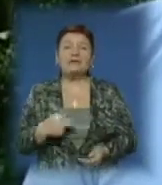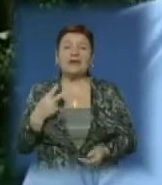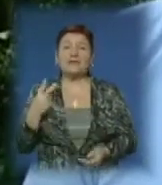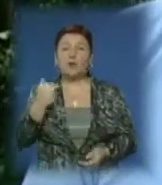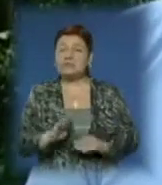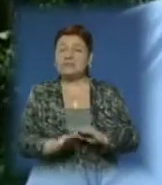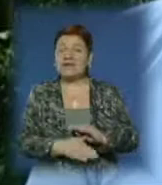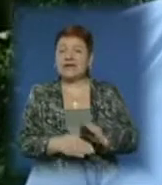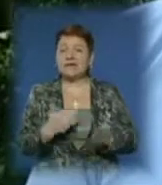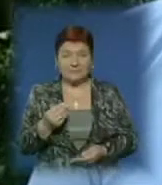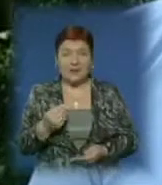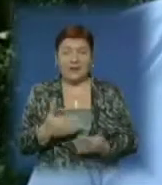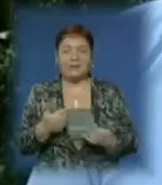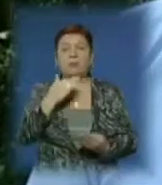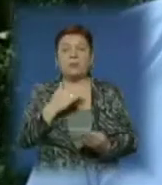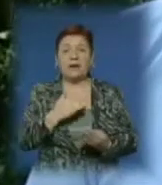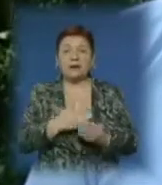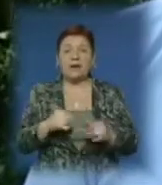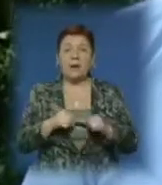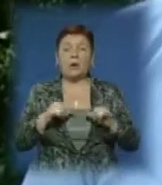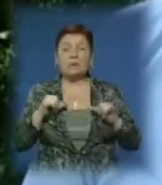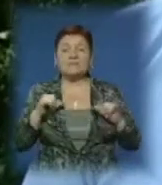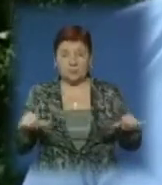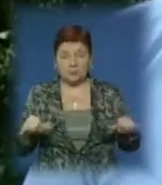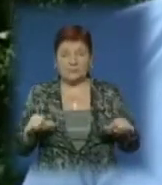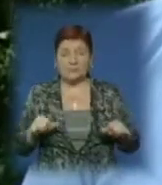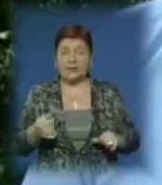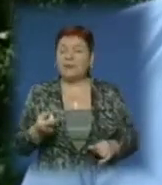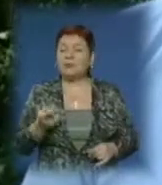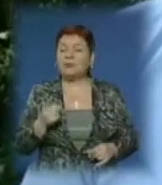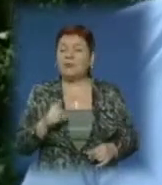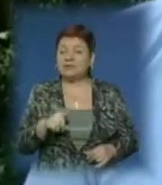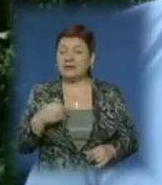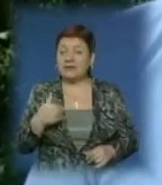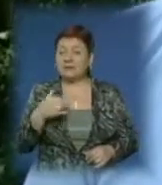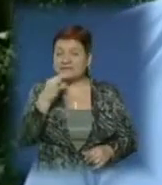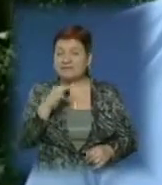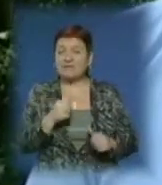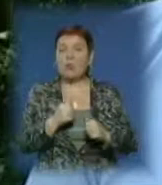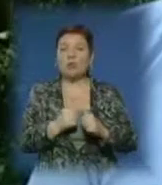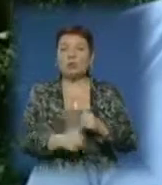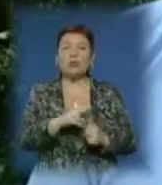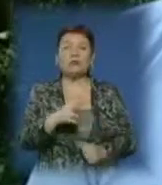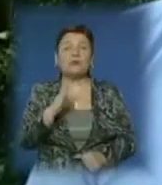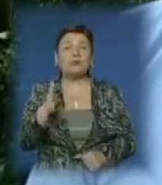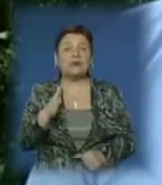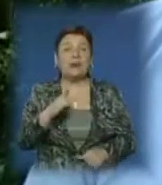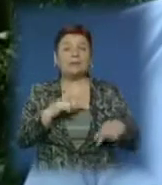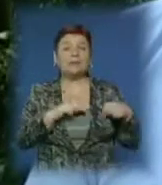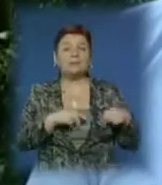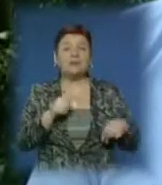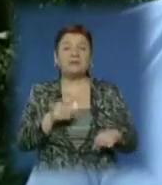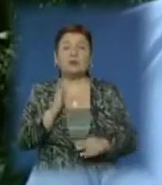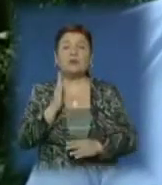від обласної програми розвитку тваринництва. І, до речі, повинен сказати, кожен, хто буде в цьому напрямку працювати,